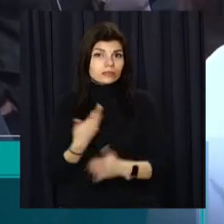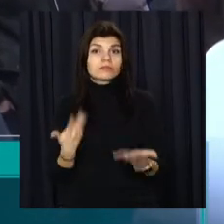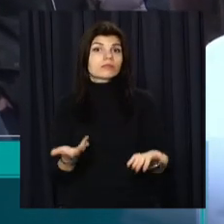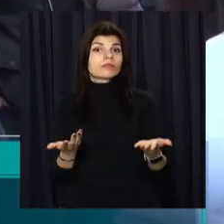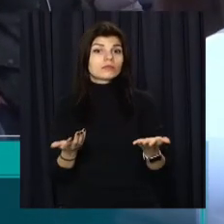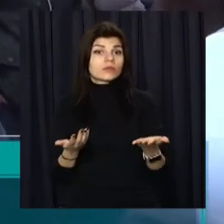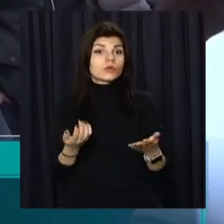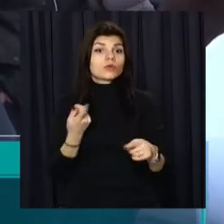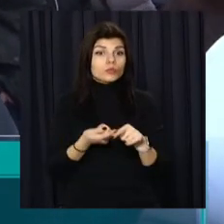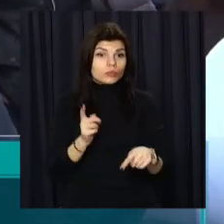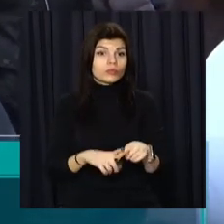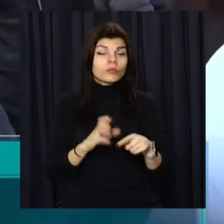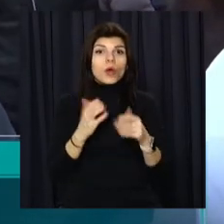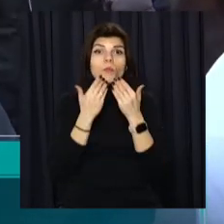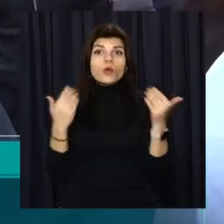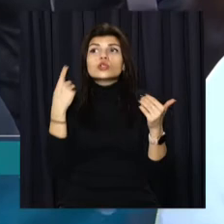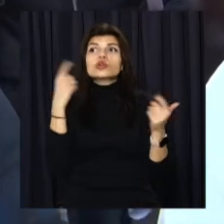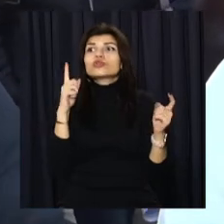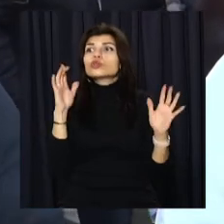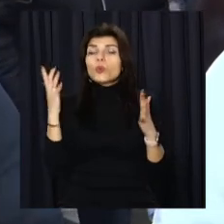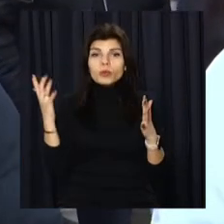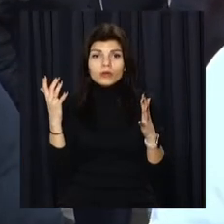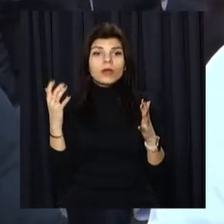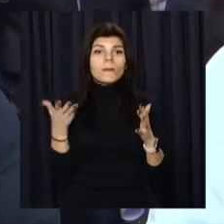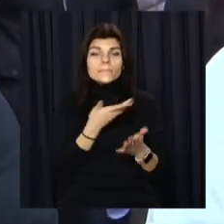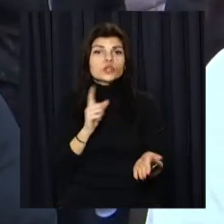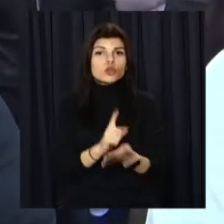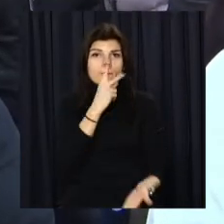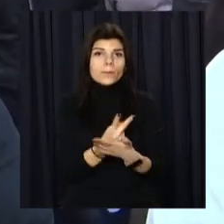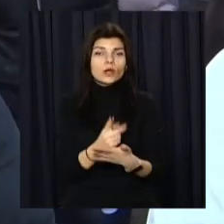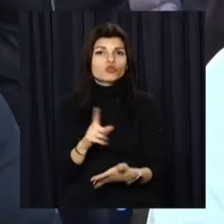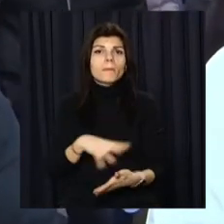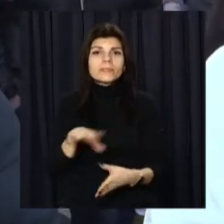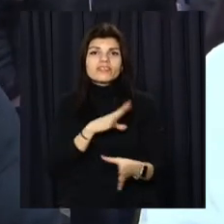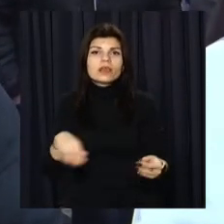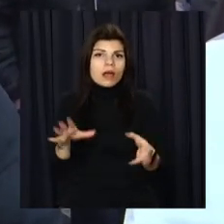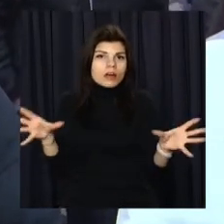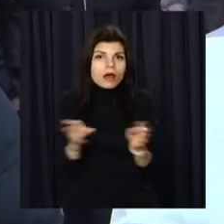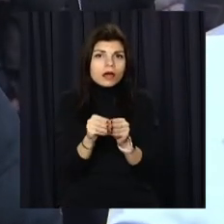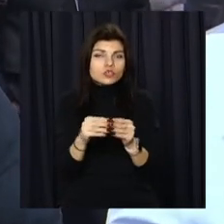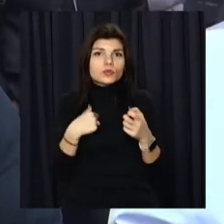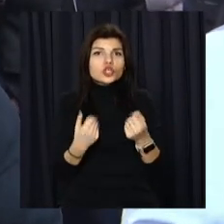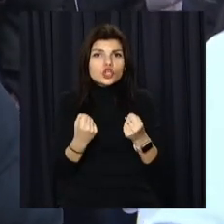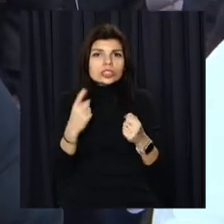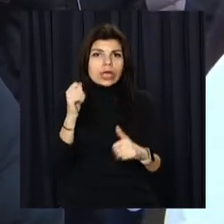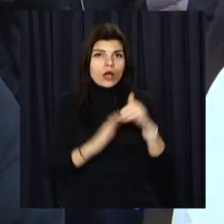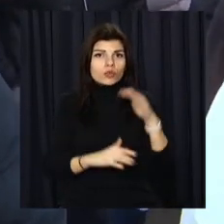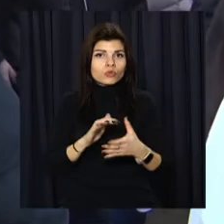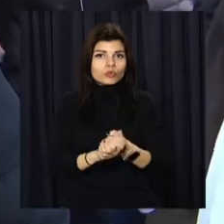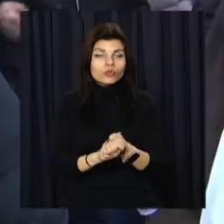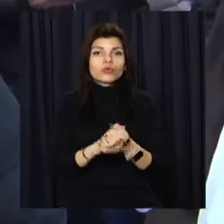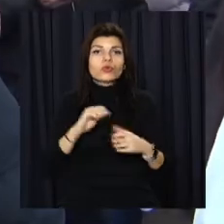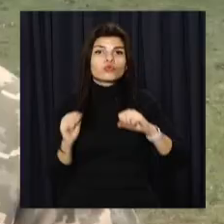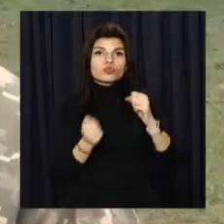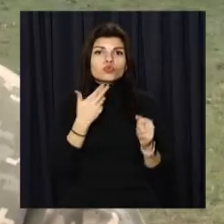тому в зв'язку з останніми подіями ми повинні показати, що ми всі разом і ми тримаємось за руки один за